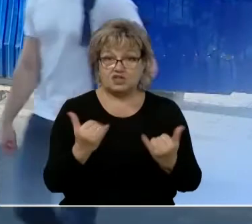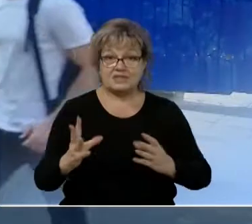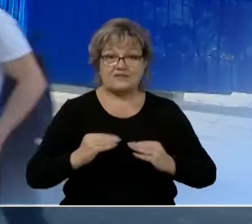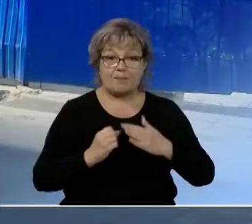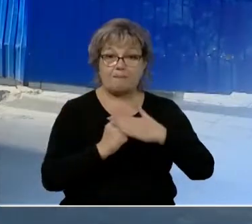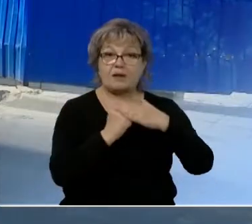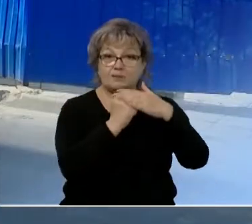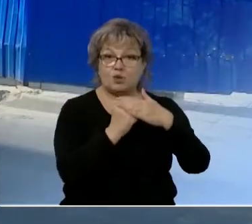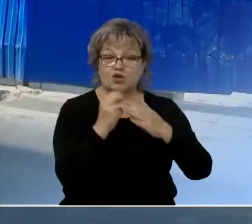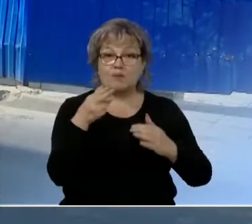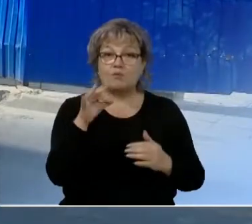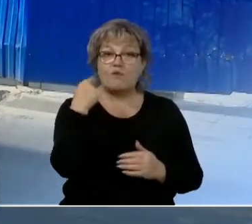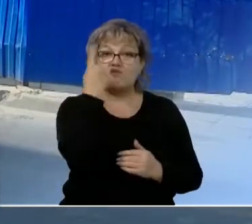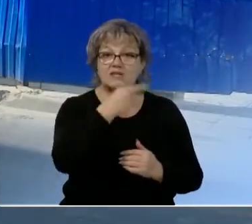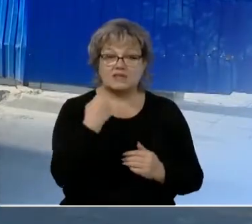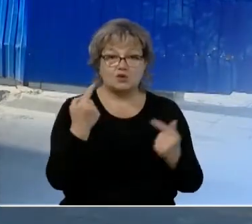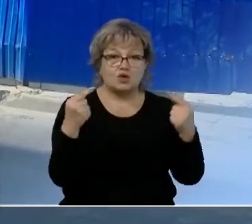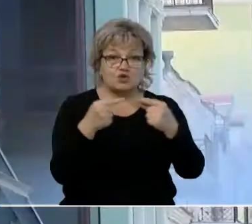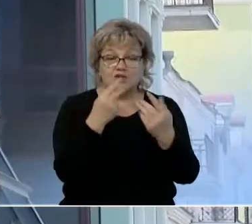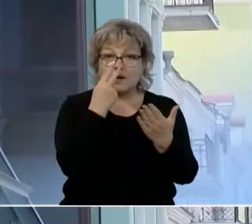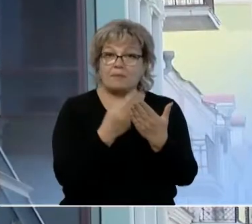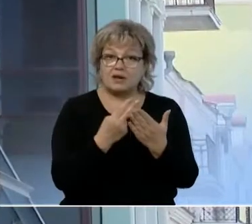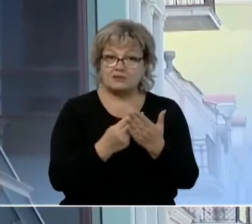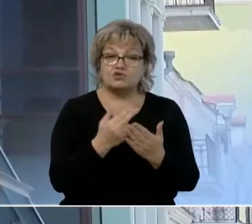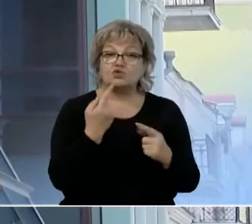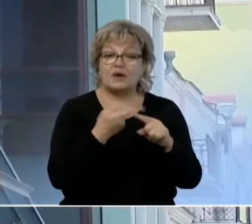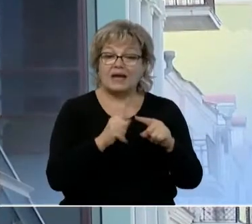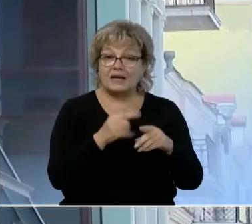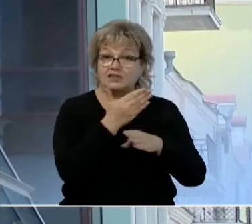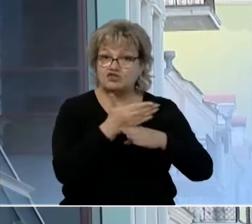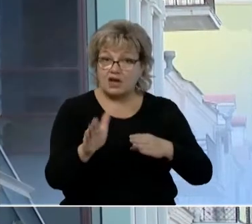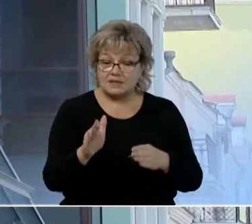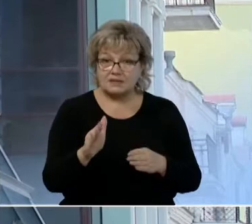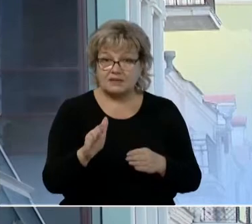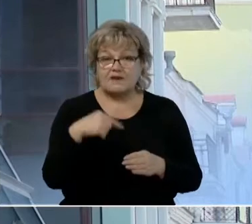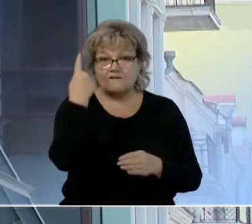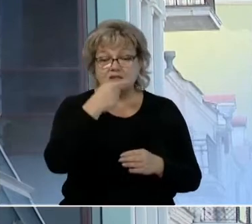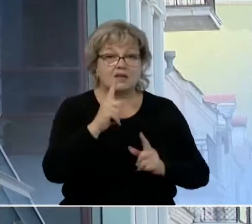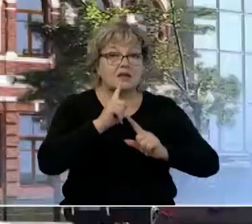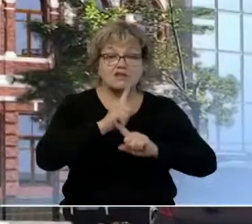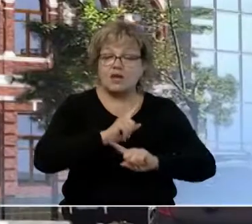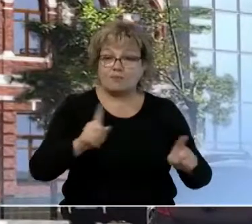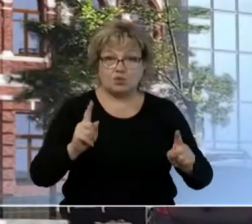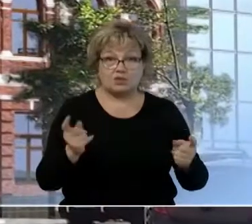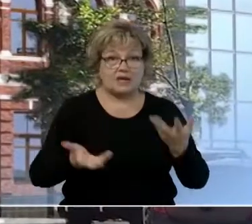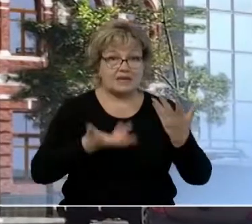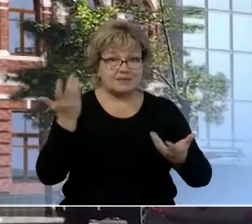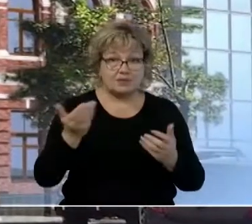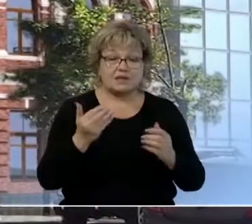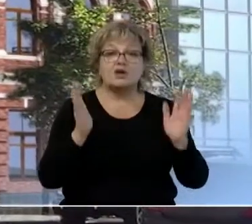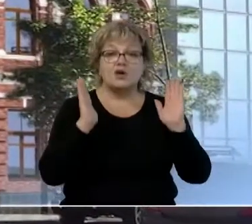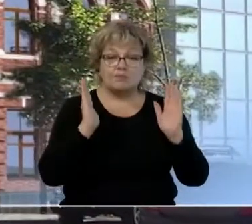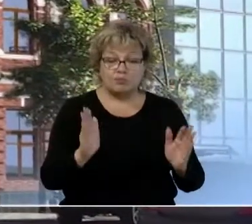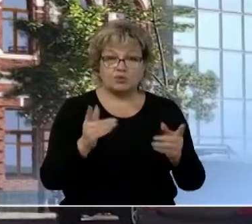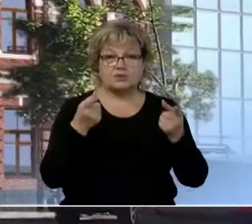эти по фасаду, которые четко показывают, что именно эта часть фасада не будет разбираться, она будет именно